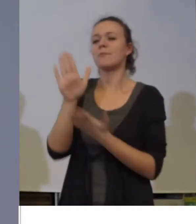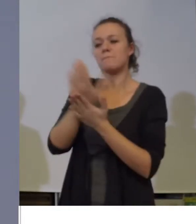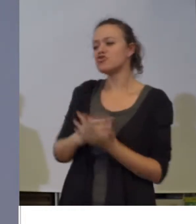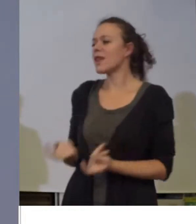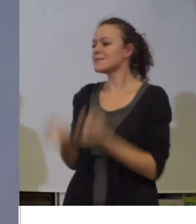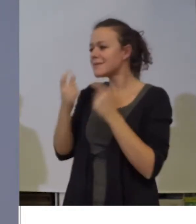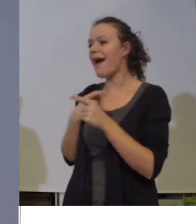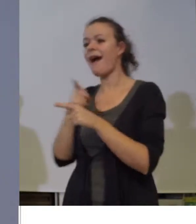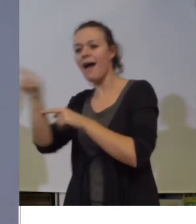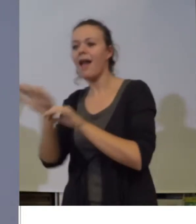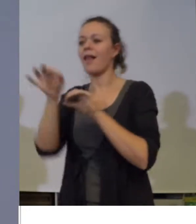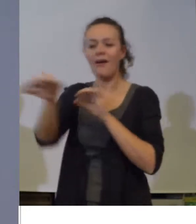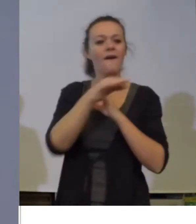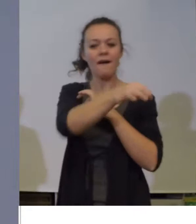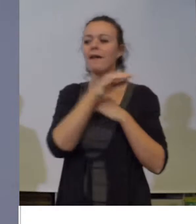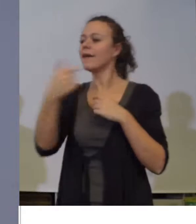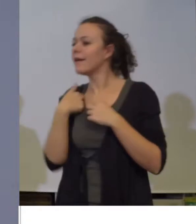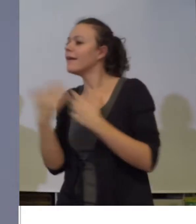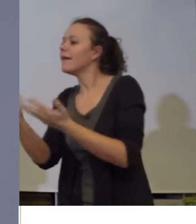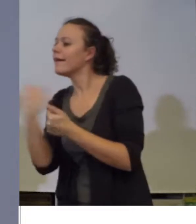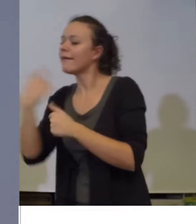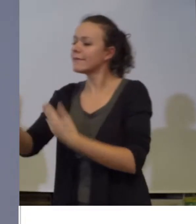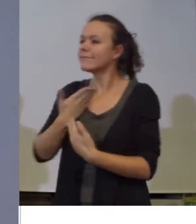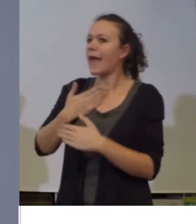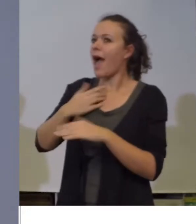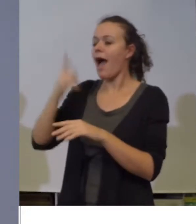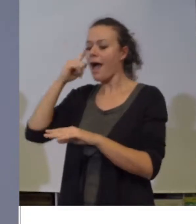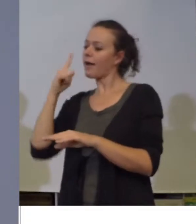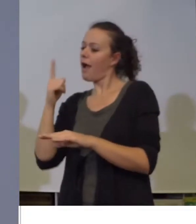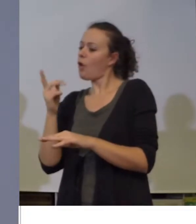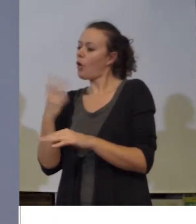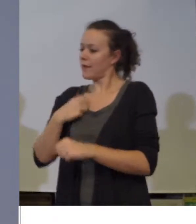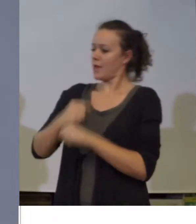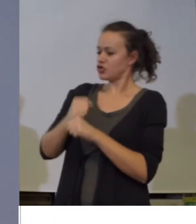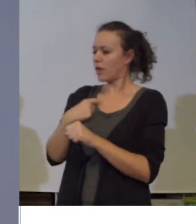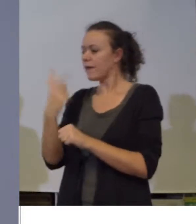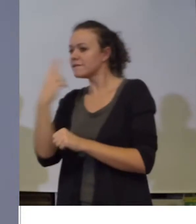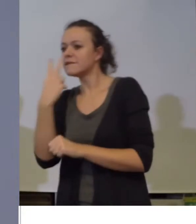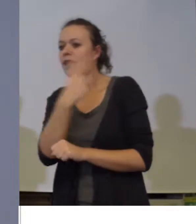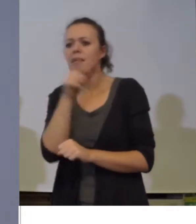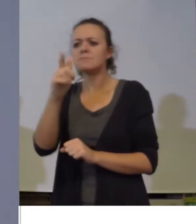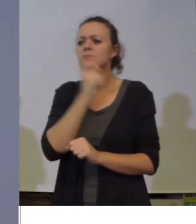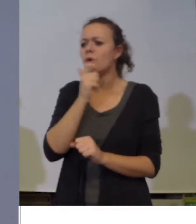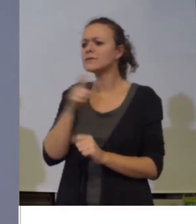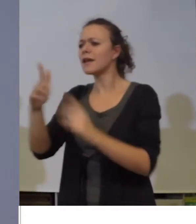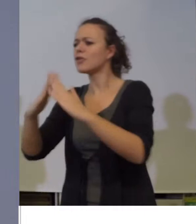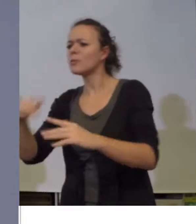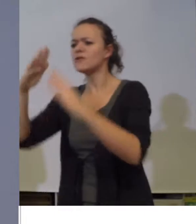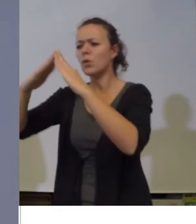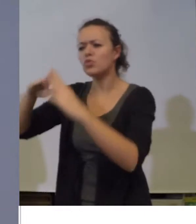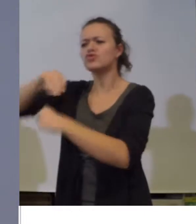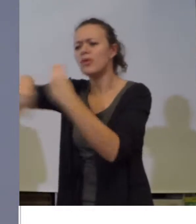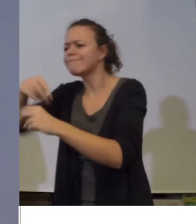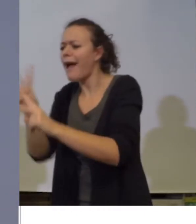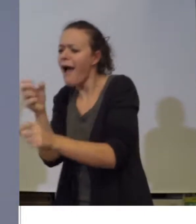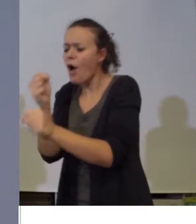po selskim sredinama da tražimo motive za naš rad, videli smo i kako žive staračka domaćinstva u